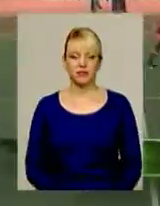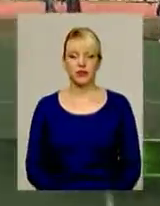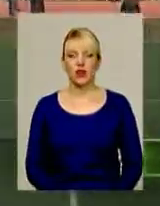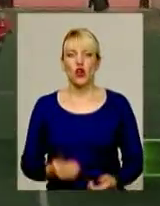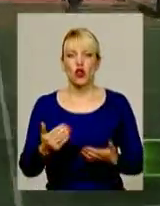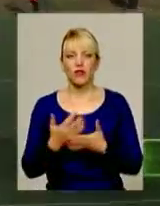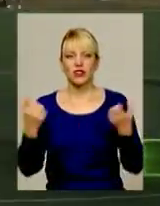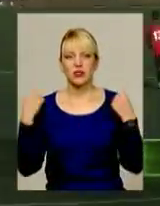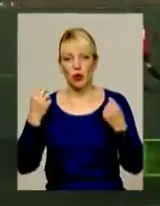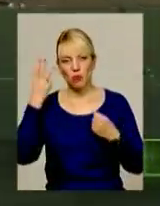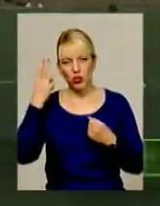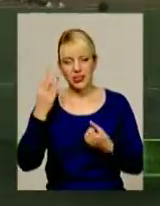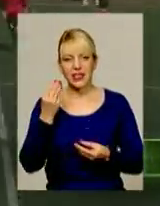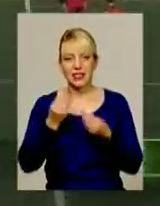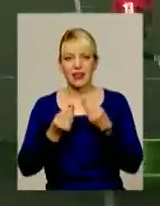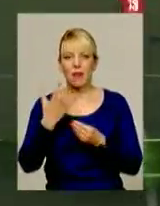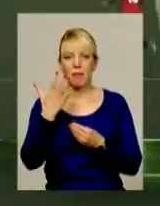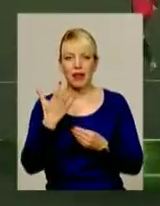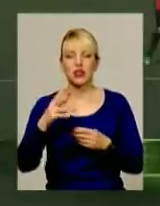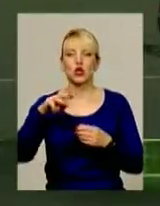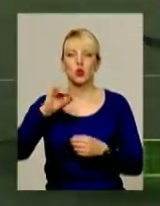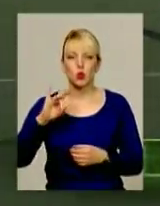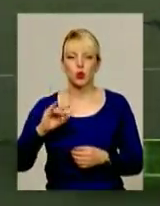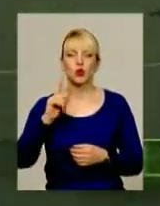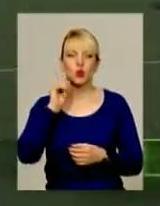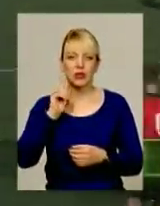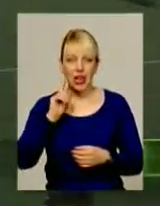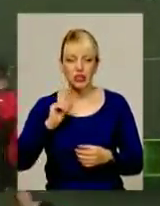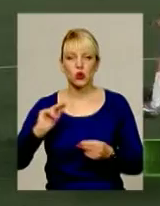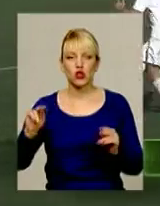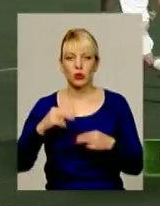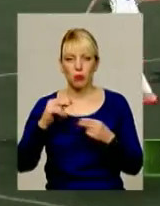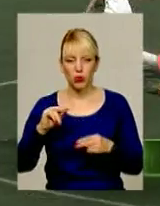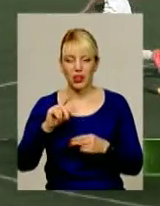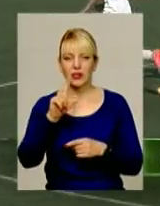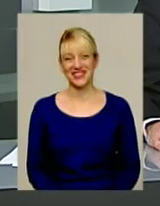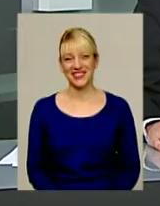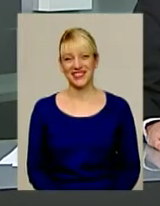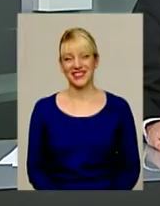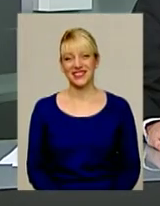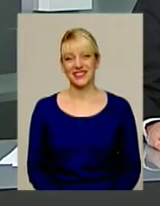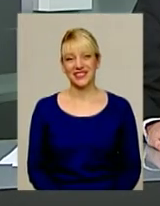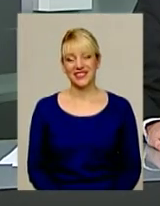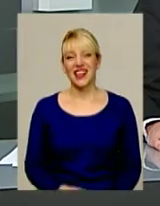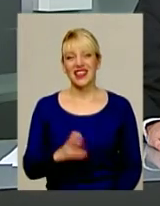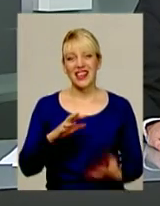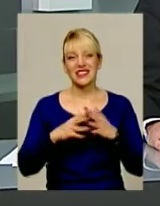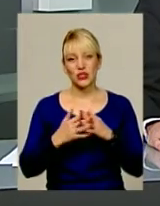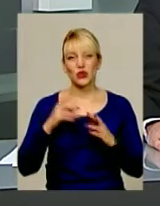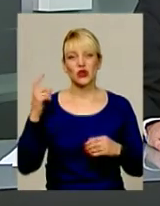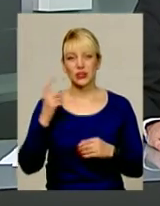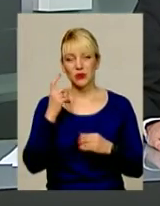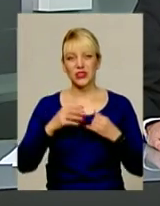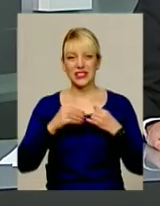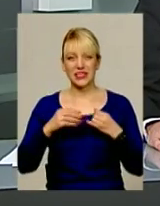Новини спорту. Поділля зіграла в п'ятому турі юнацького чемпіонату України з футболу. На сільськогосподарській